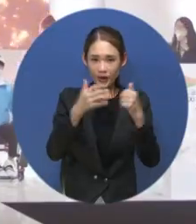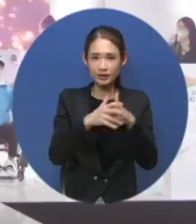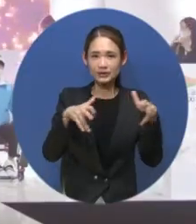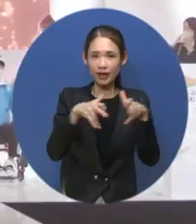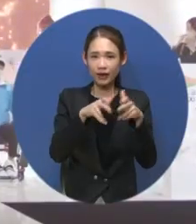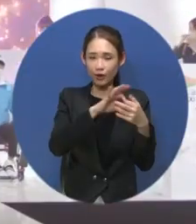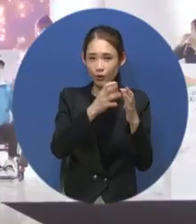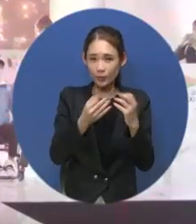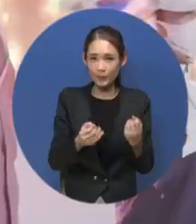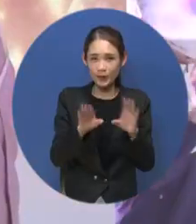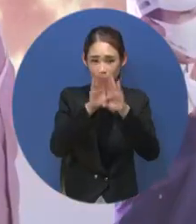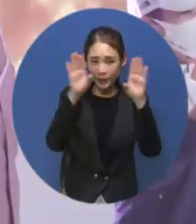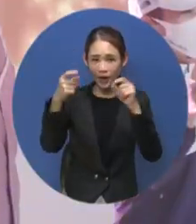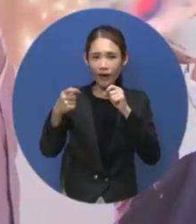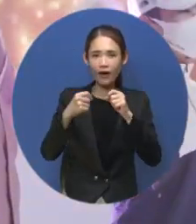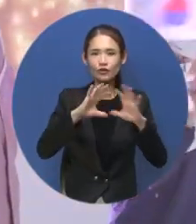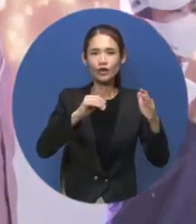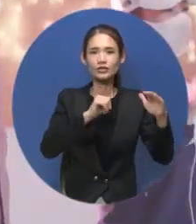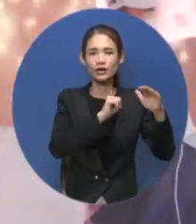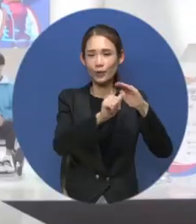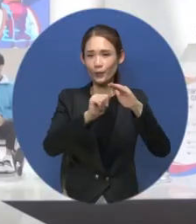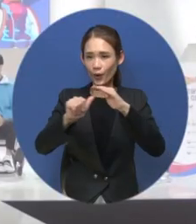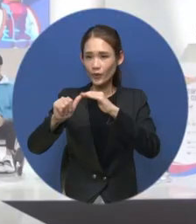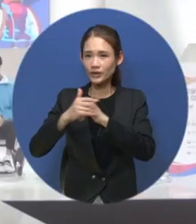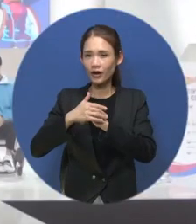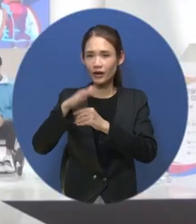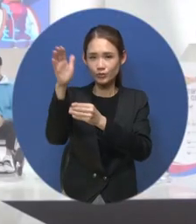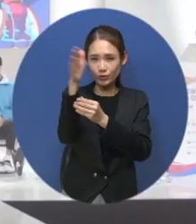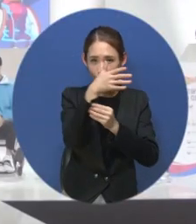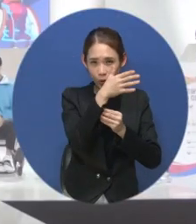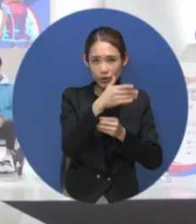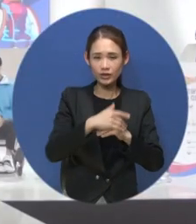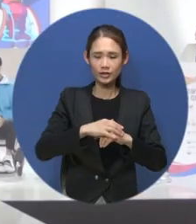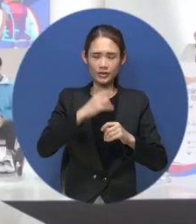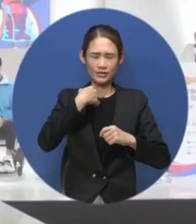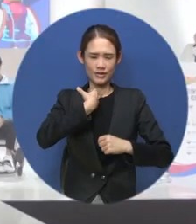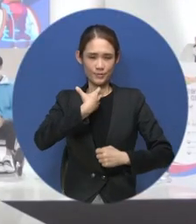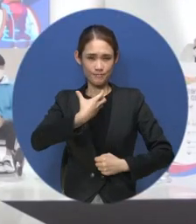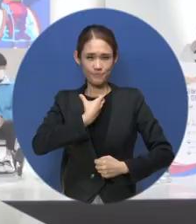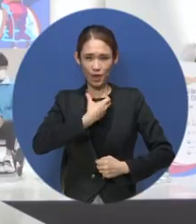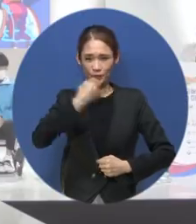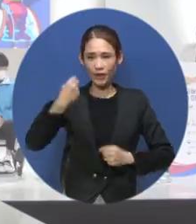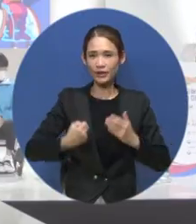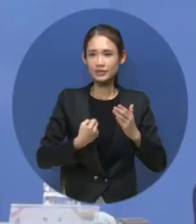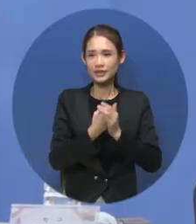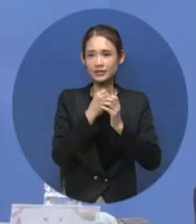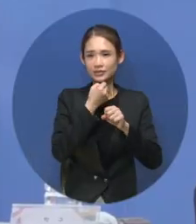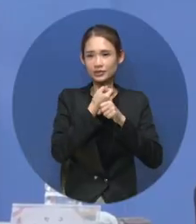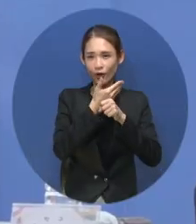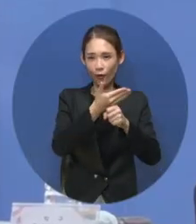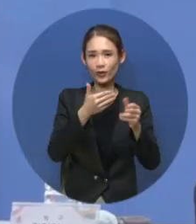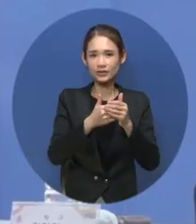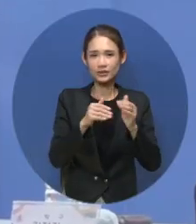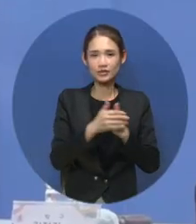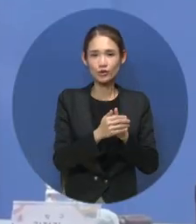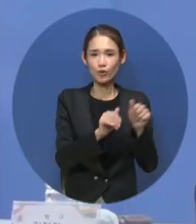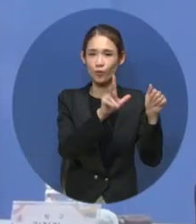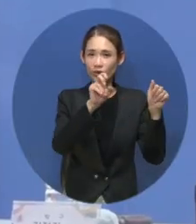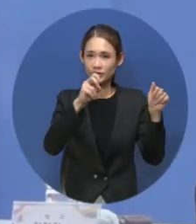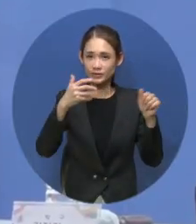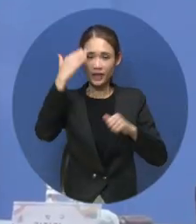앞두고 국가대표 선수단들이 금빛 물결을 향한 포부를 전했습니다. 지난 17일